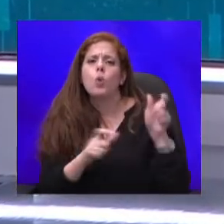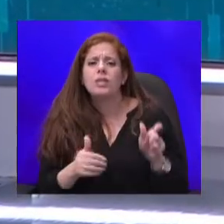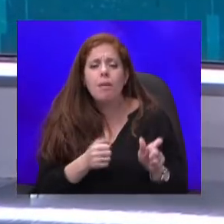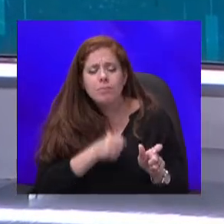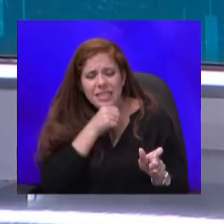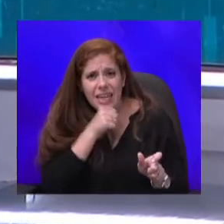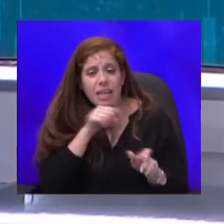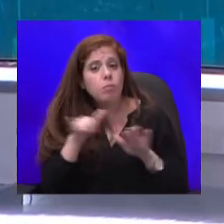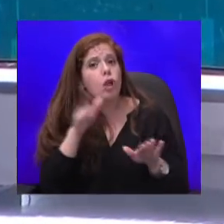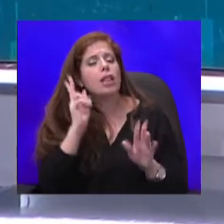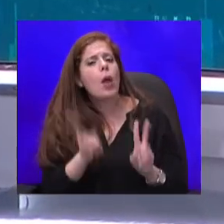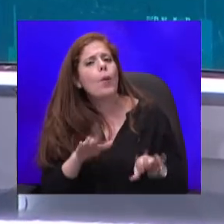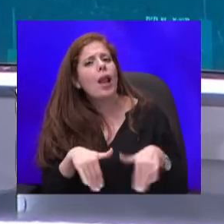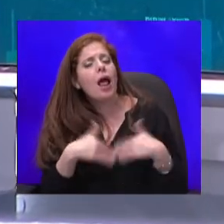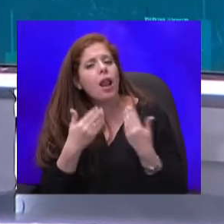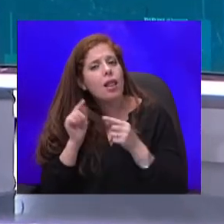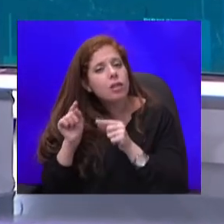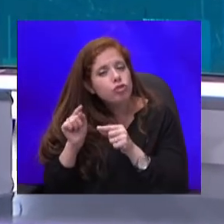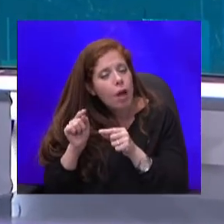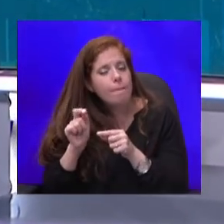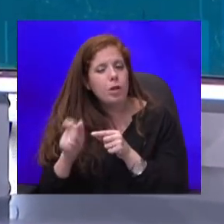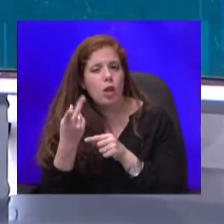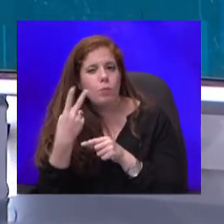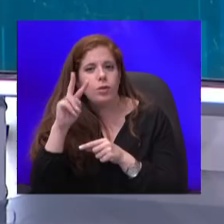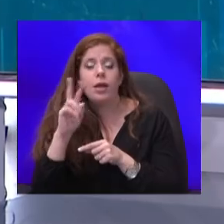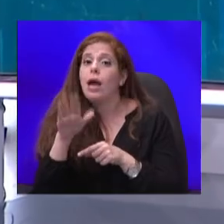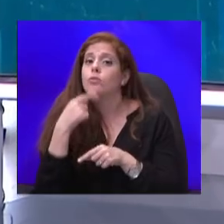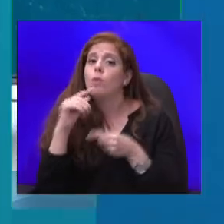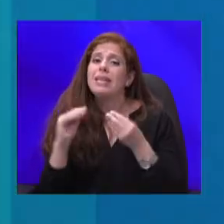שם יותר. גם אם זה אומר לצמצם קצת במקומות אחרים.